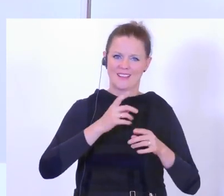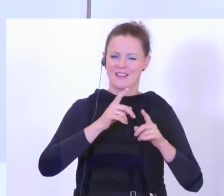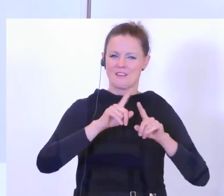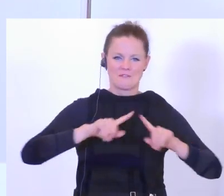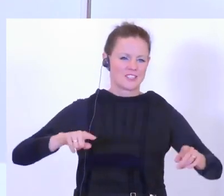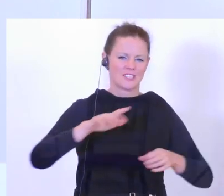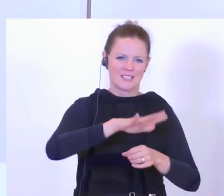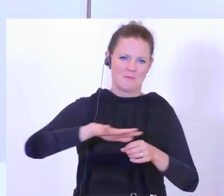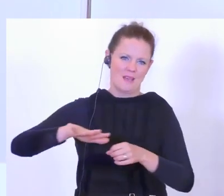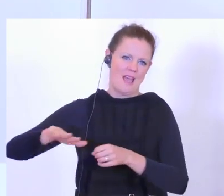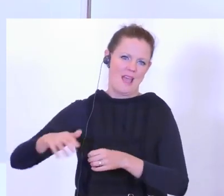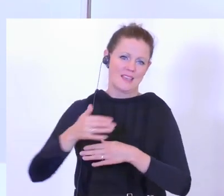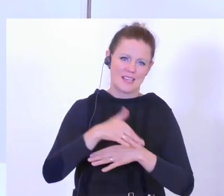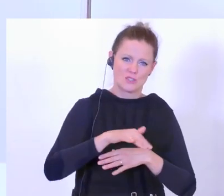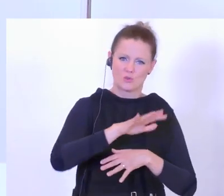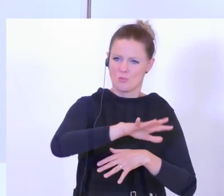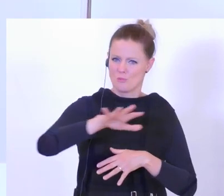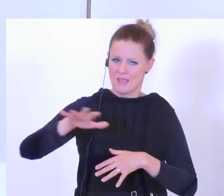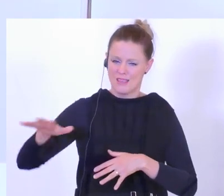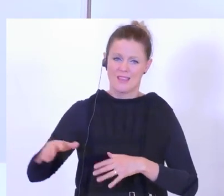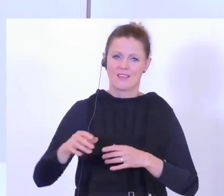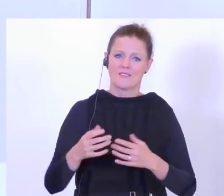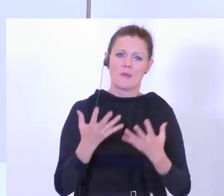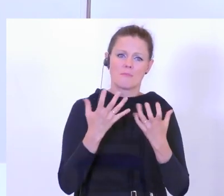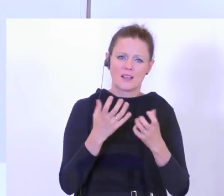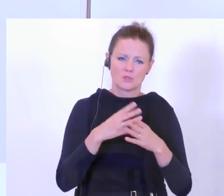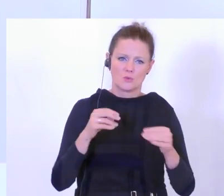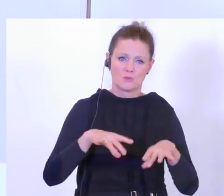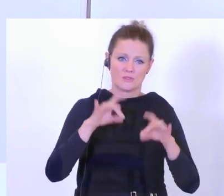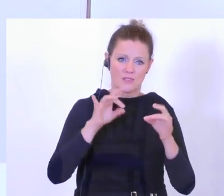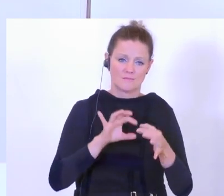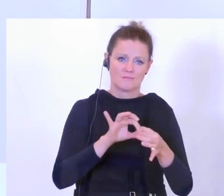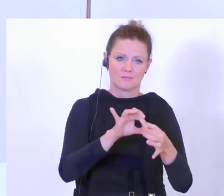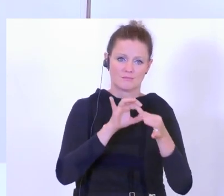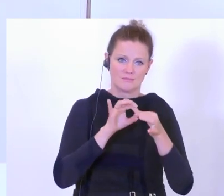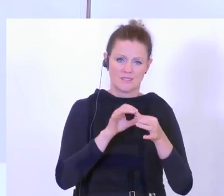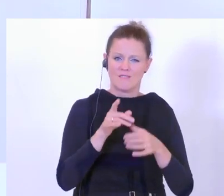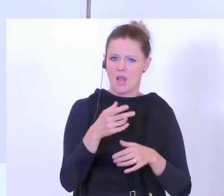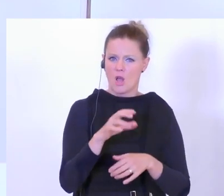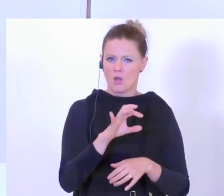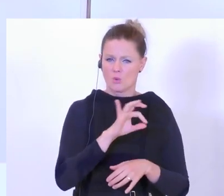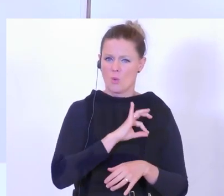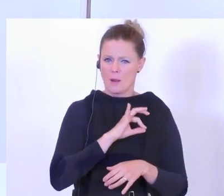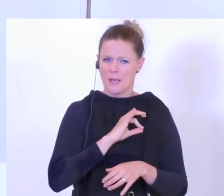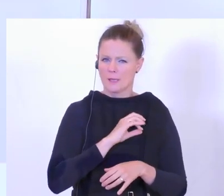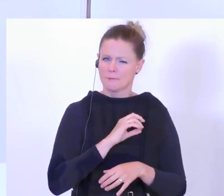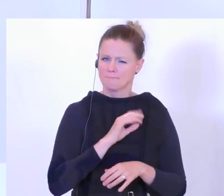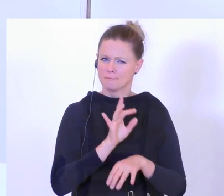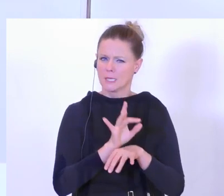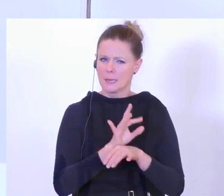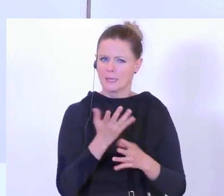wie jetzt in der Gastronomie, praktikable Lösungen zu finden. Und da komme ich jetzt zu dem Punkt, den der Kollege ja hinterfragt hat. Es ist eben die